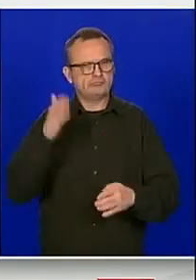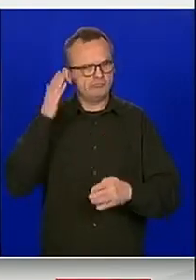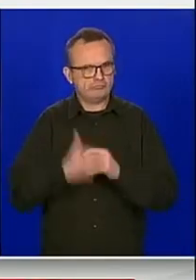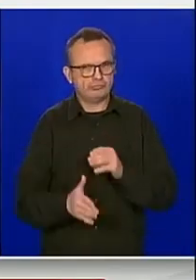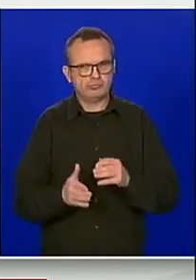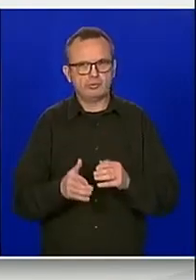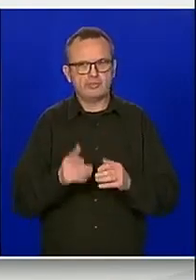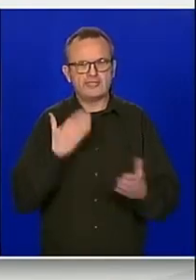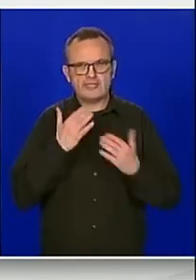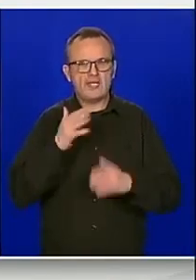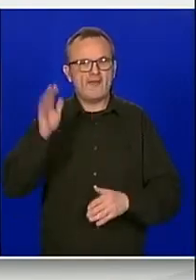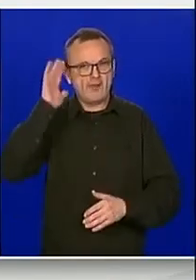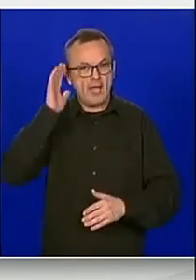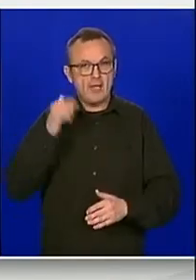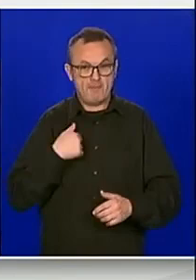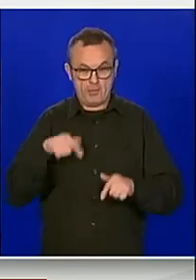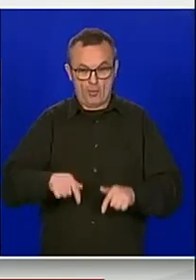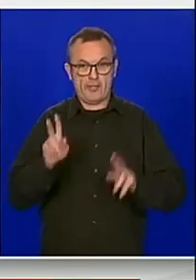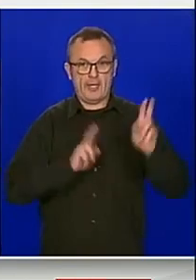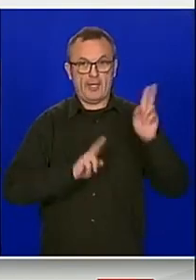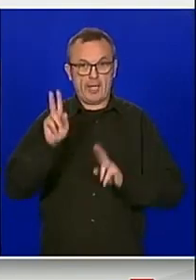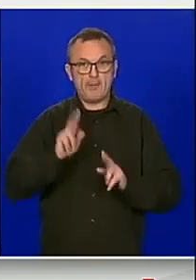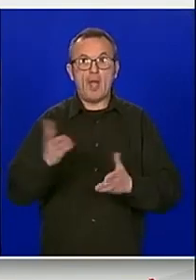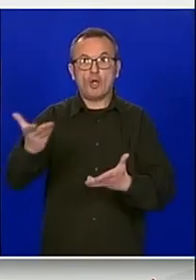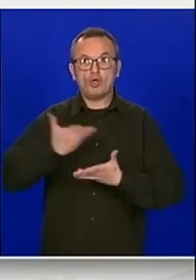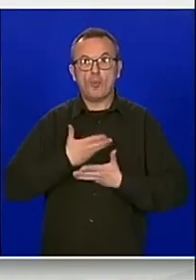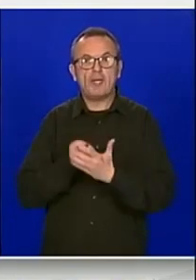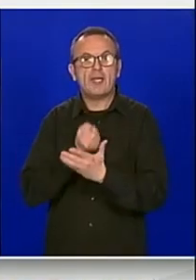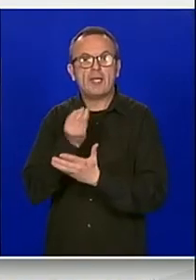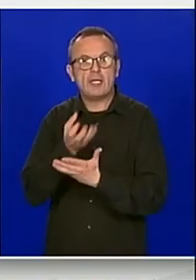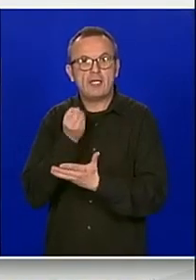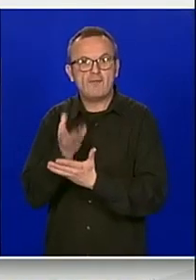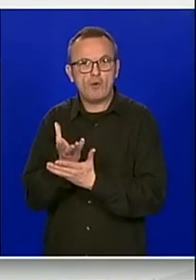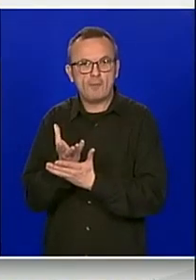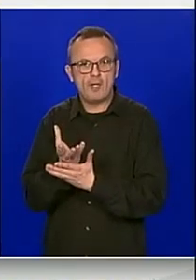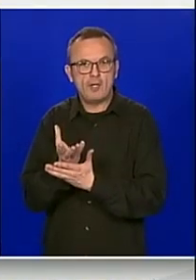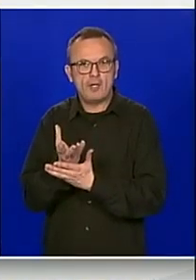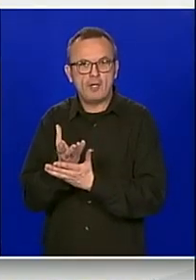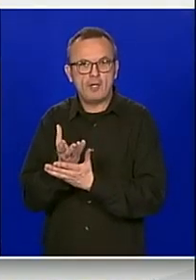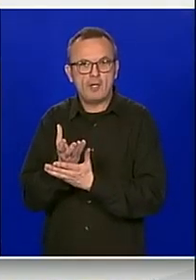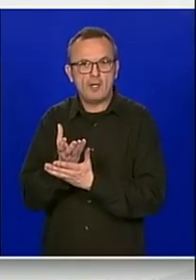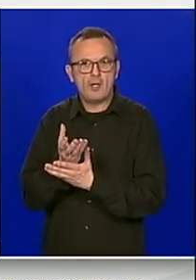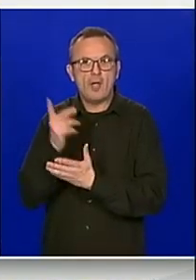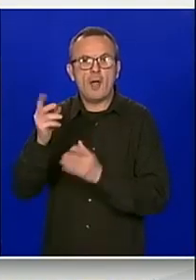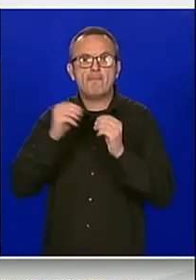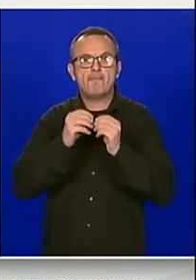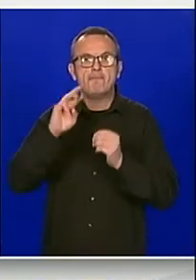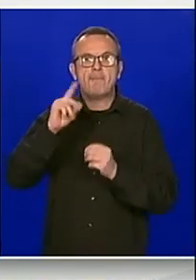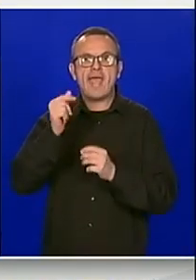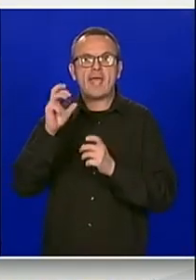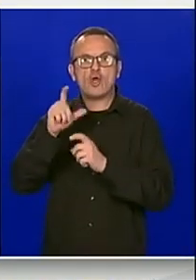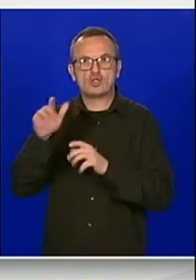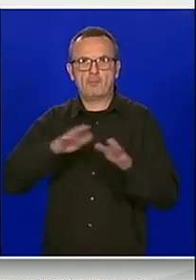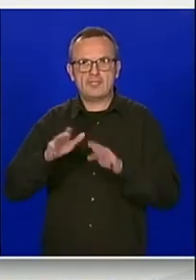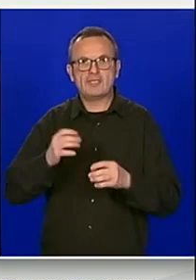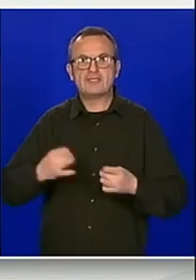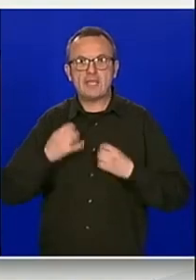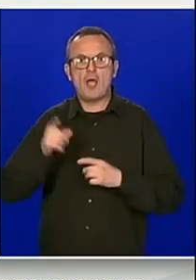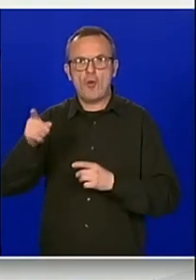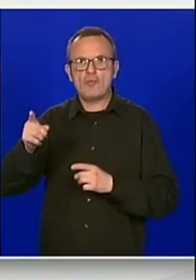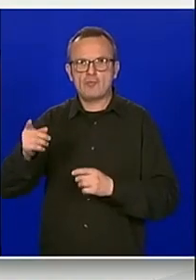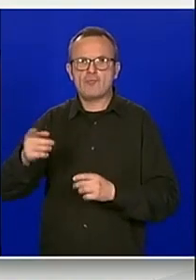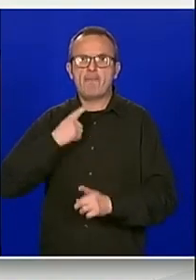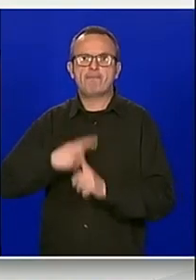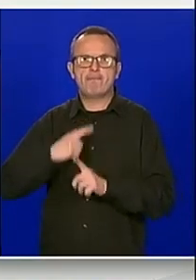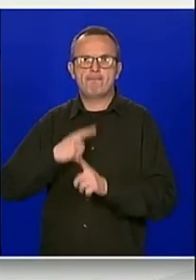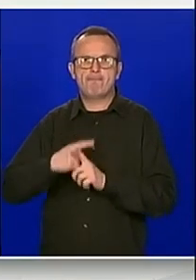s jednice vlade, dok smo mi ovdje raspravljali, dobili smo informaciju da je vili beraš ministar zdravstva pozitivan na